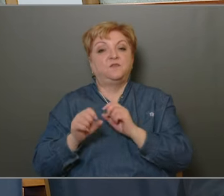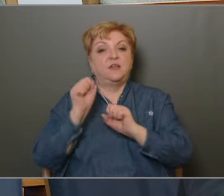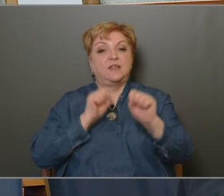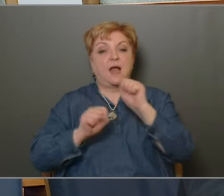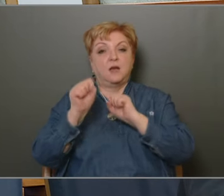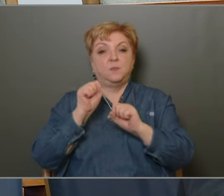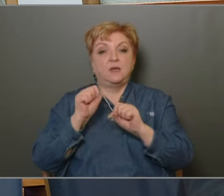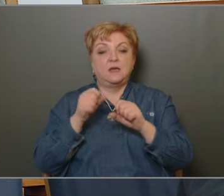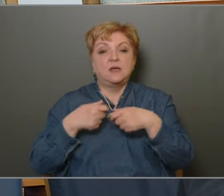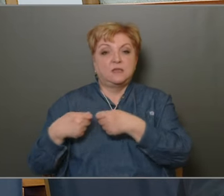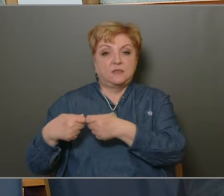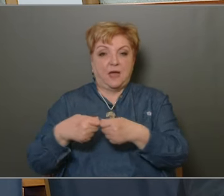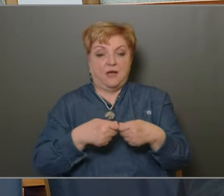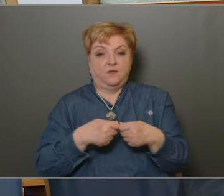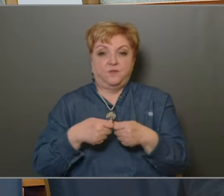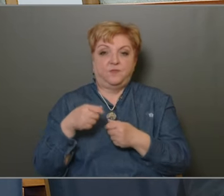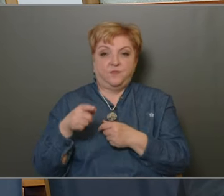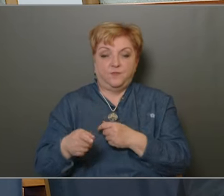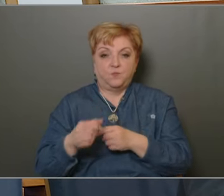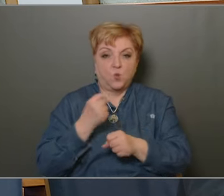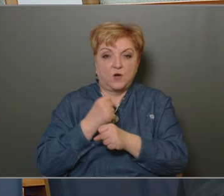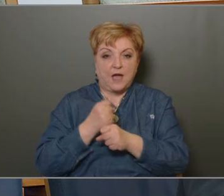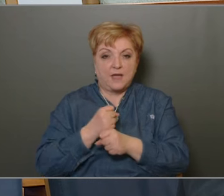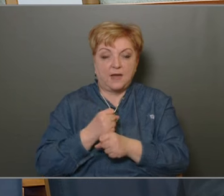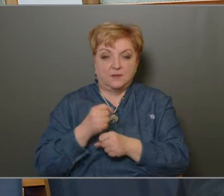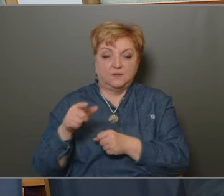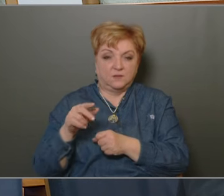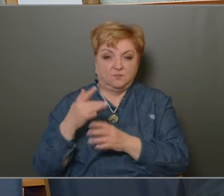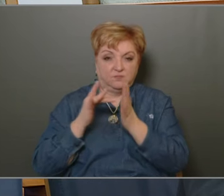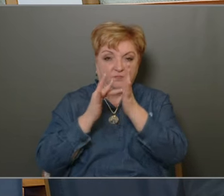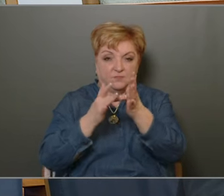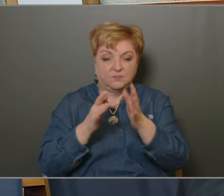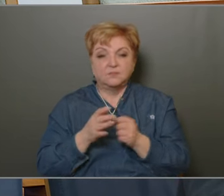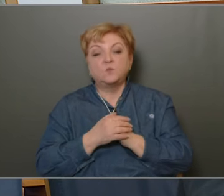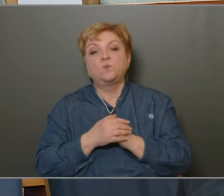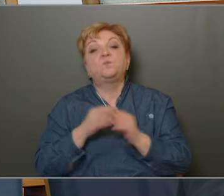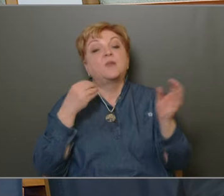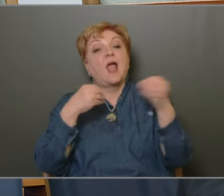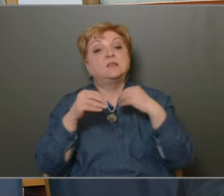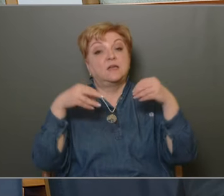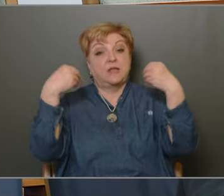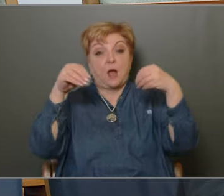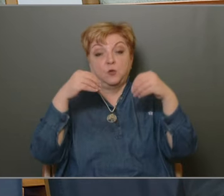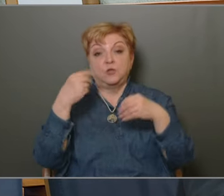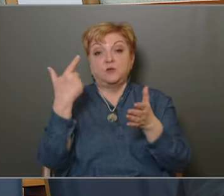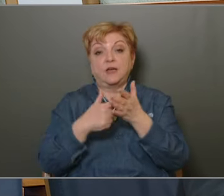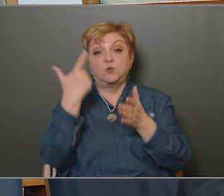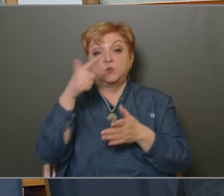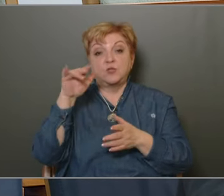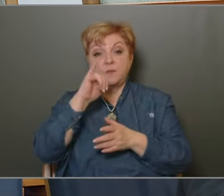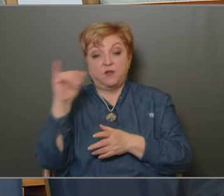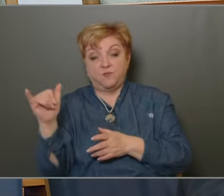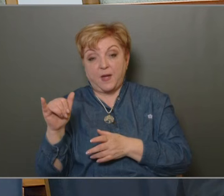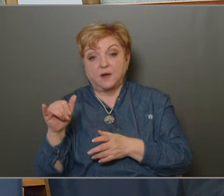rendészeti szerv munkáját a lakosság figyelmének közöppontjába helyezi, így a közterület felügyeletét is. Ezért elmondhatjuk, hogy a 2023